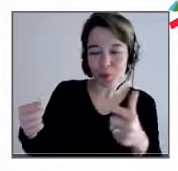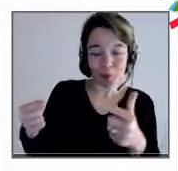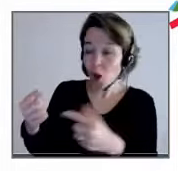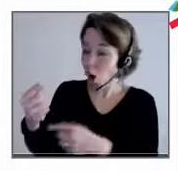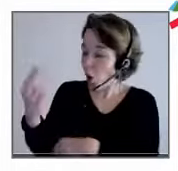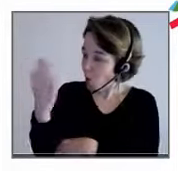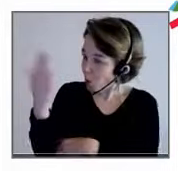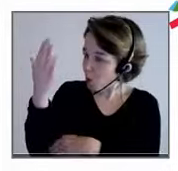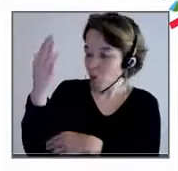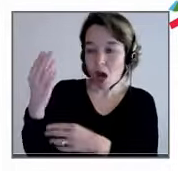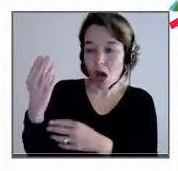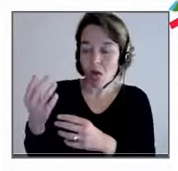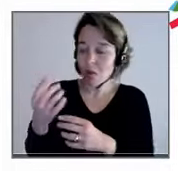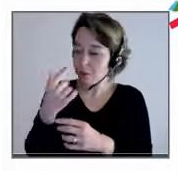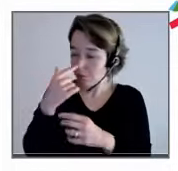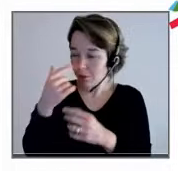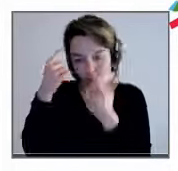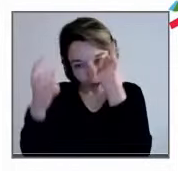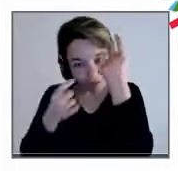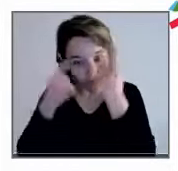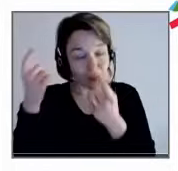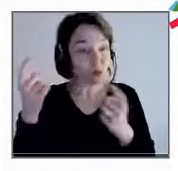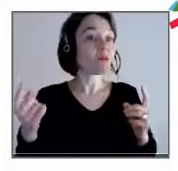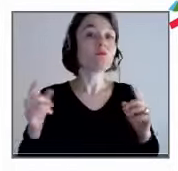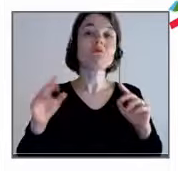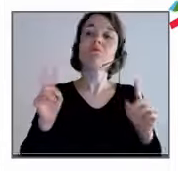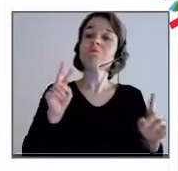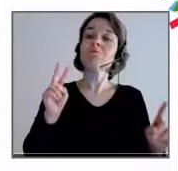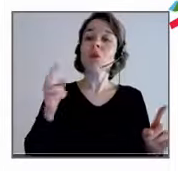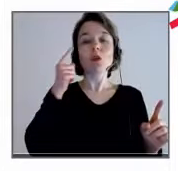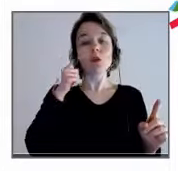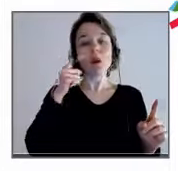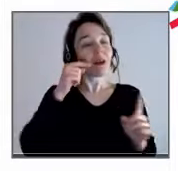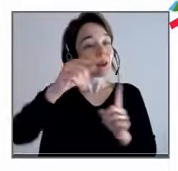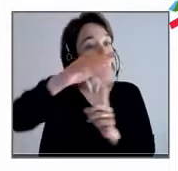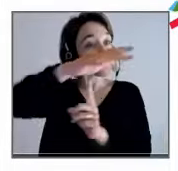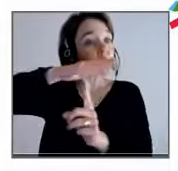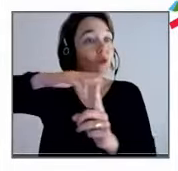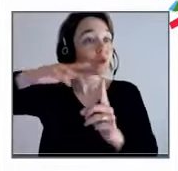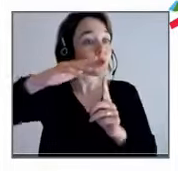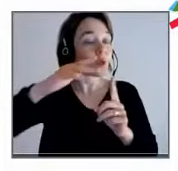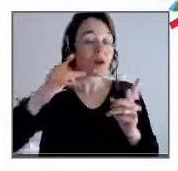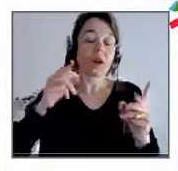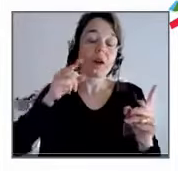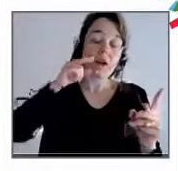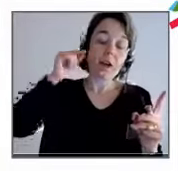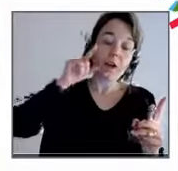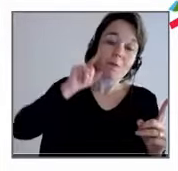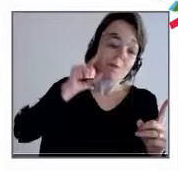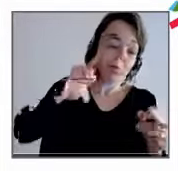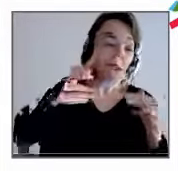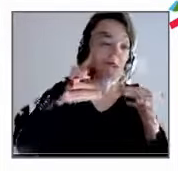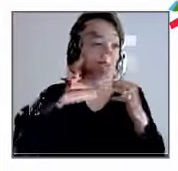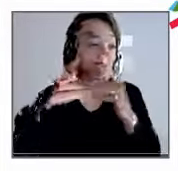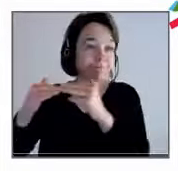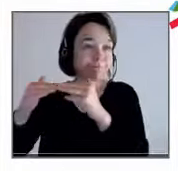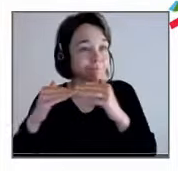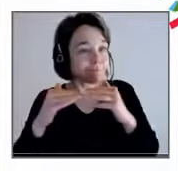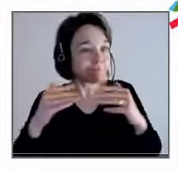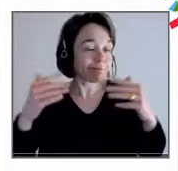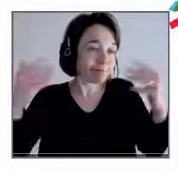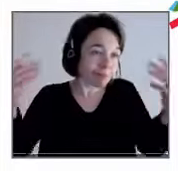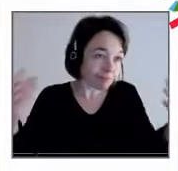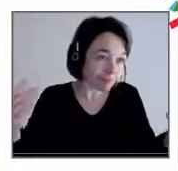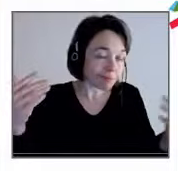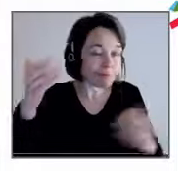la société. Quand vous avez un rapport Oxfam bien connu, moins d'une trentaine de personnes qui ont les